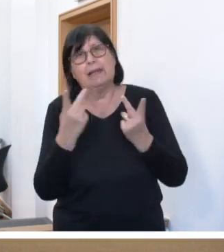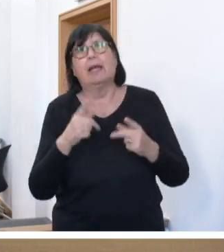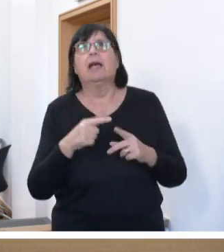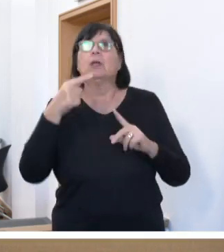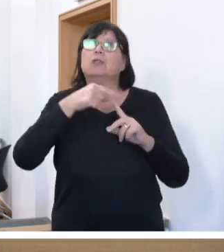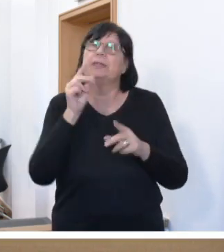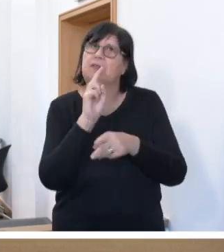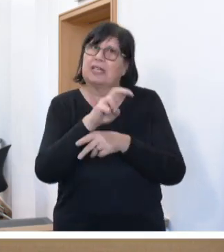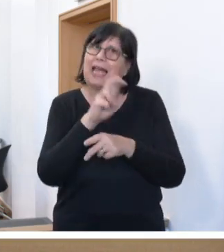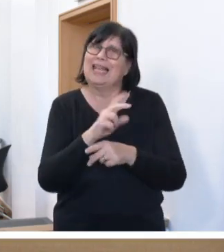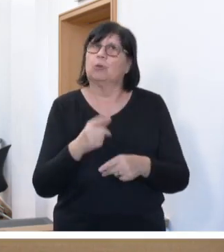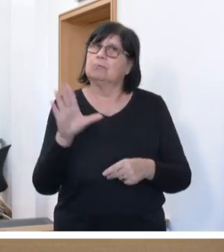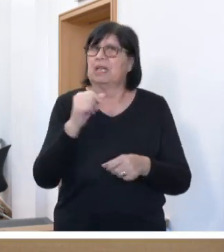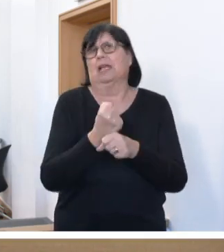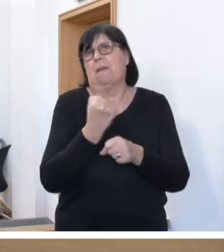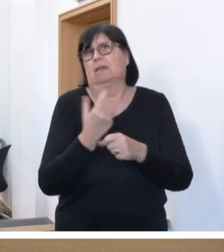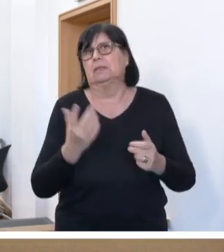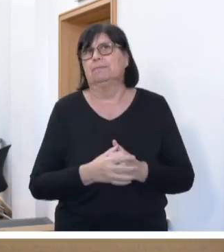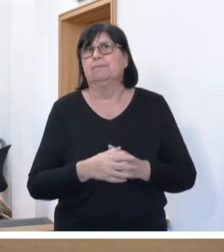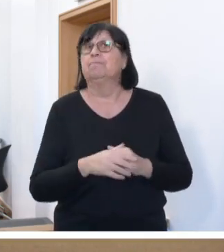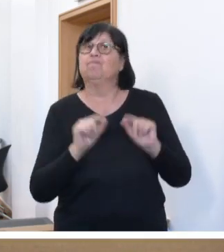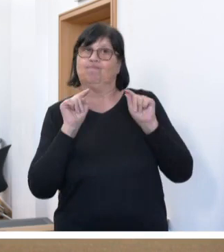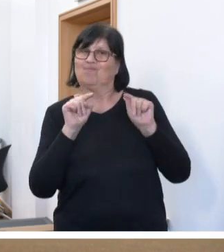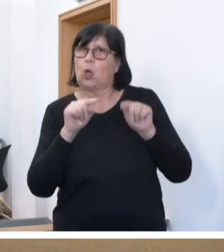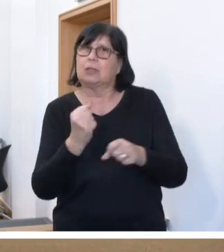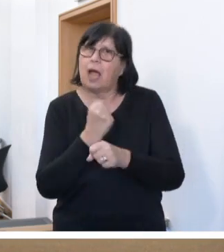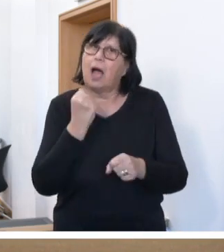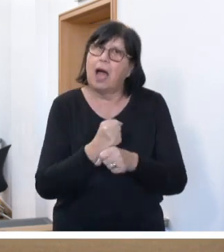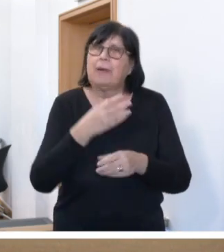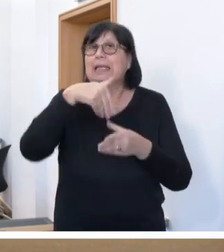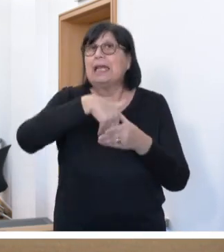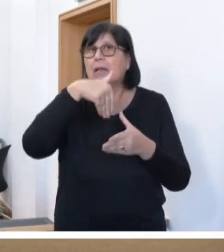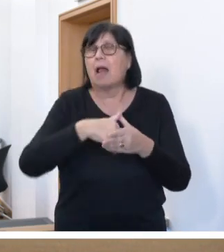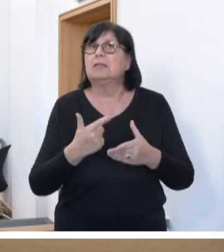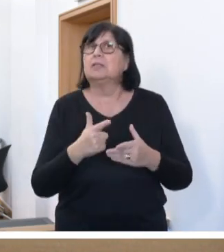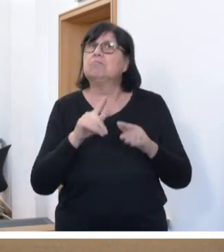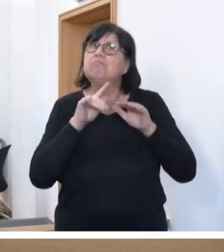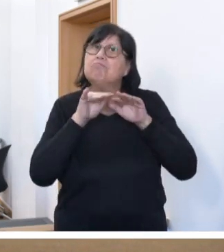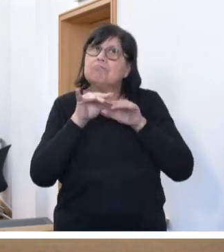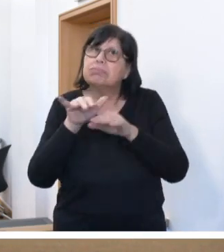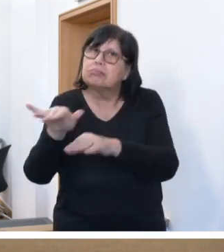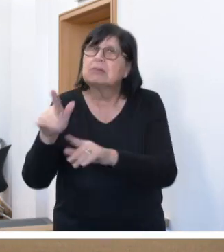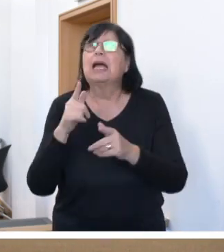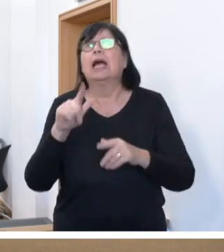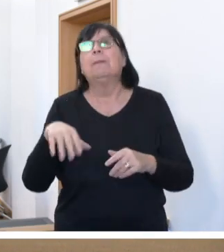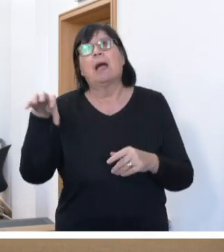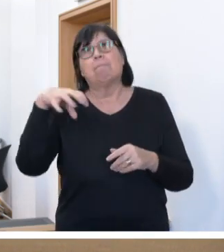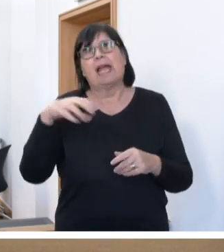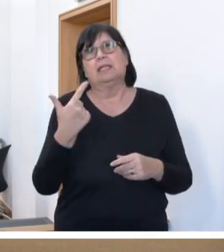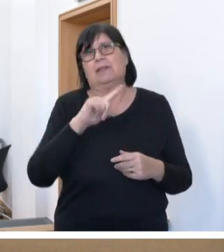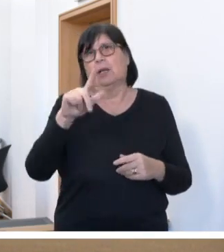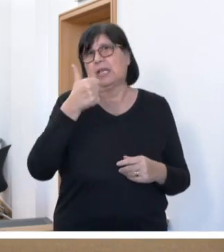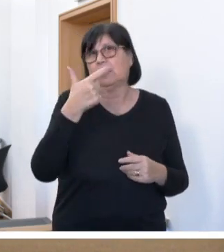intensiv beteiligt haben. Die dort erarbeitenden Inhalte mündeten in dem im Mai 2021